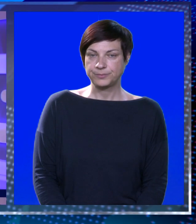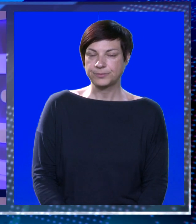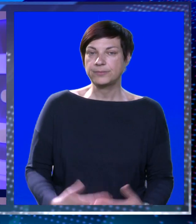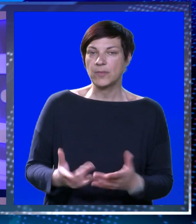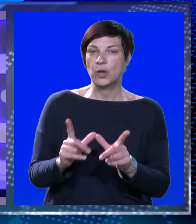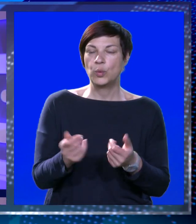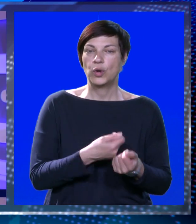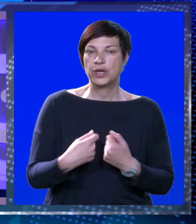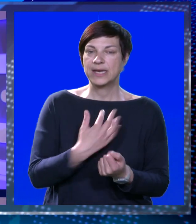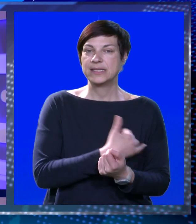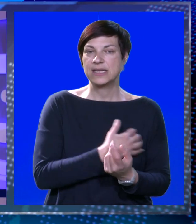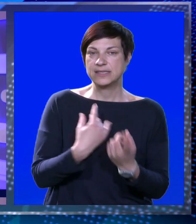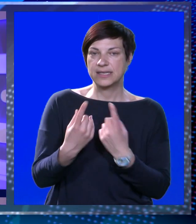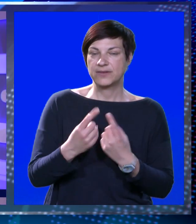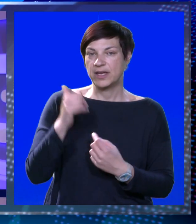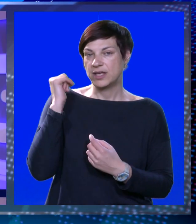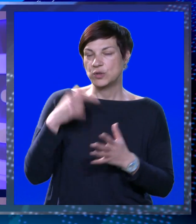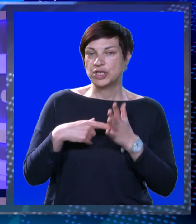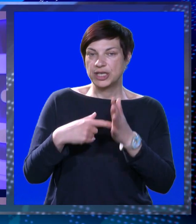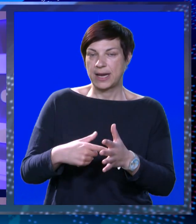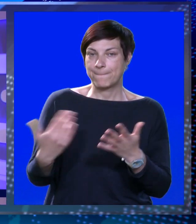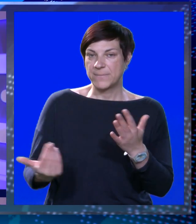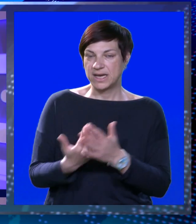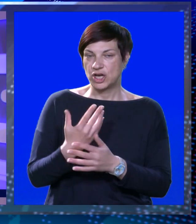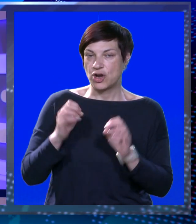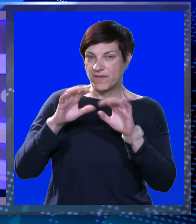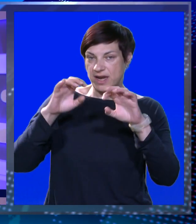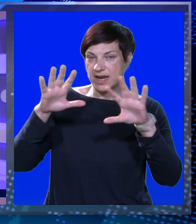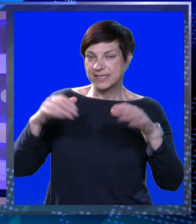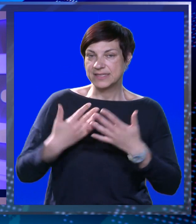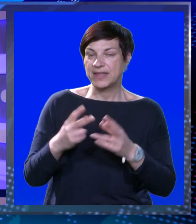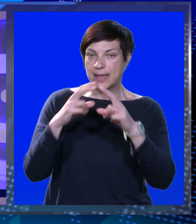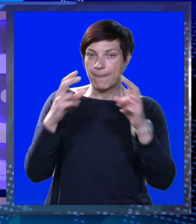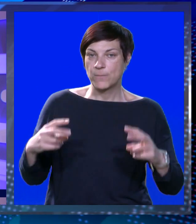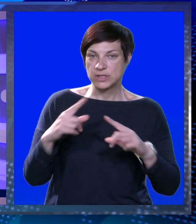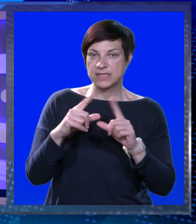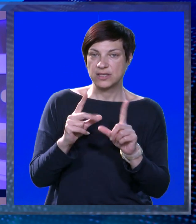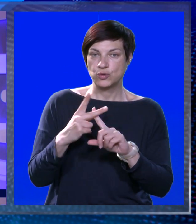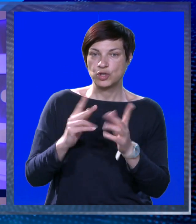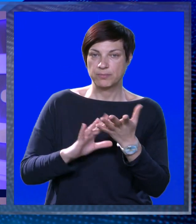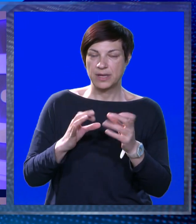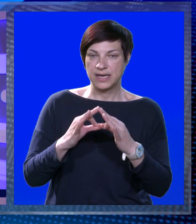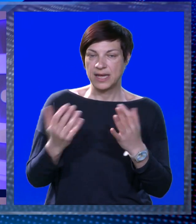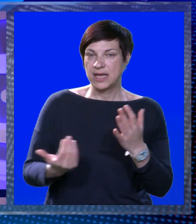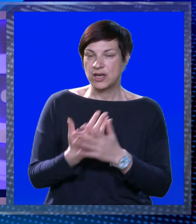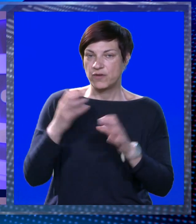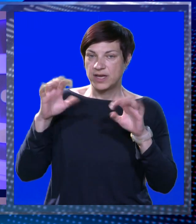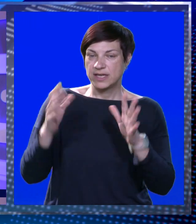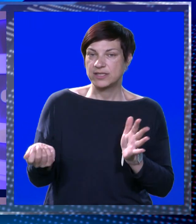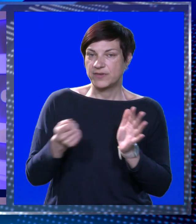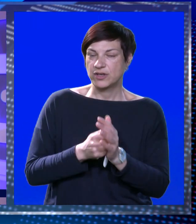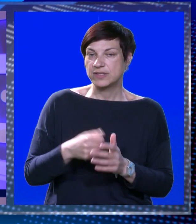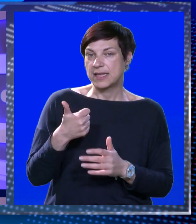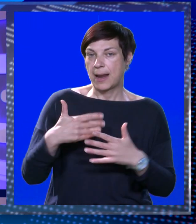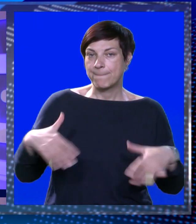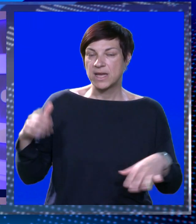U organizaciji Hrvatskih cesta sinoć je prezentirana nova dekorativna rasvjeta mosta dr. Franja Tuđmana. Nova rasvjeta